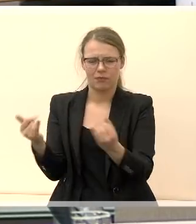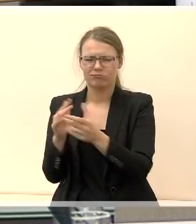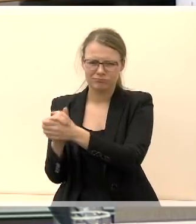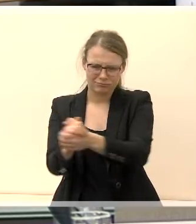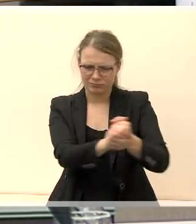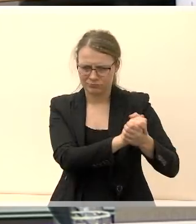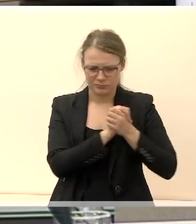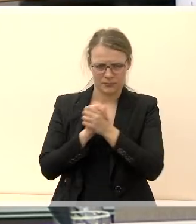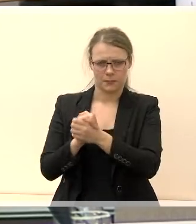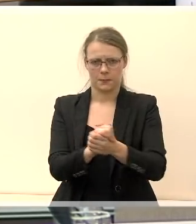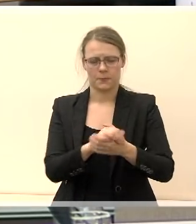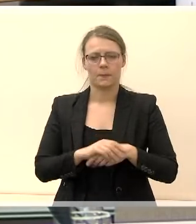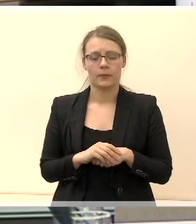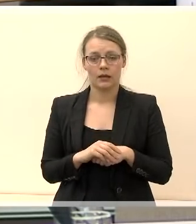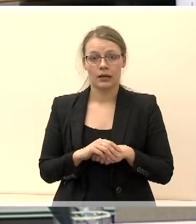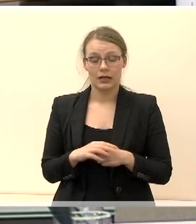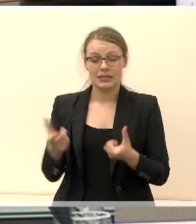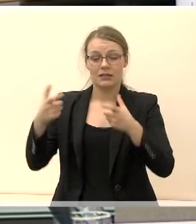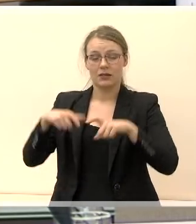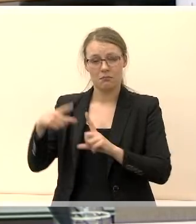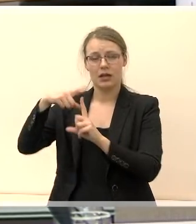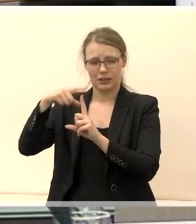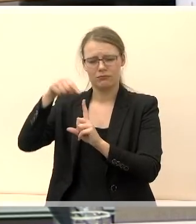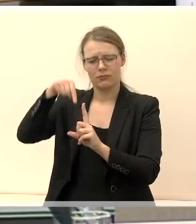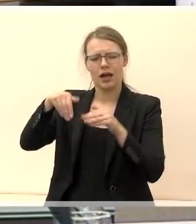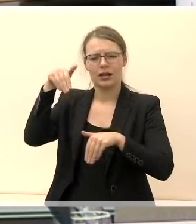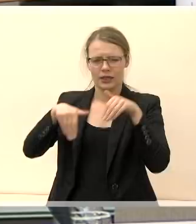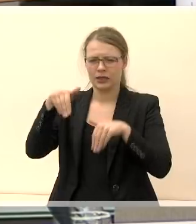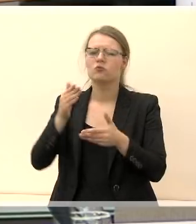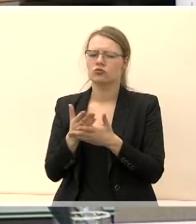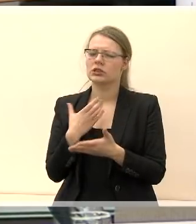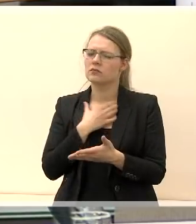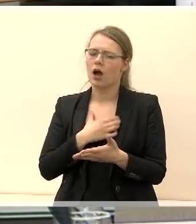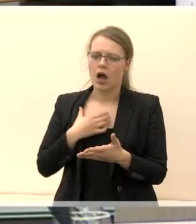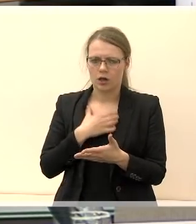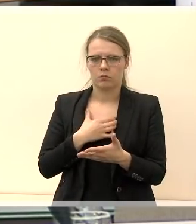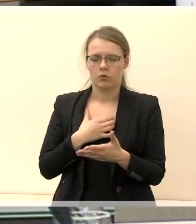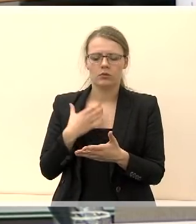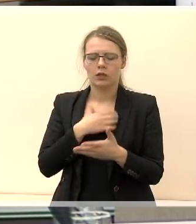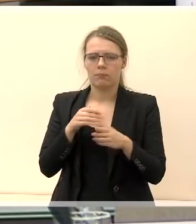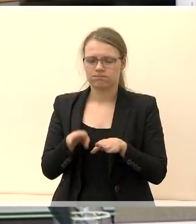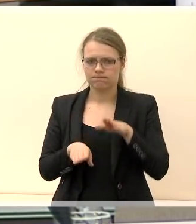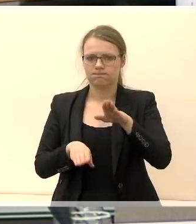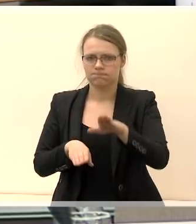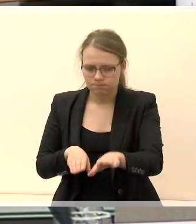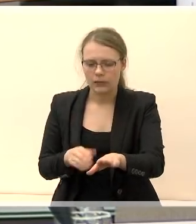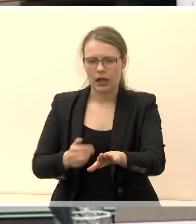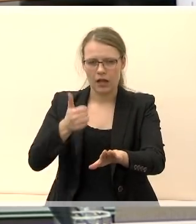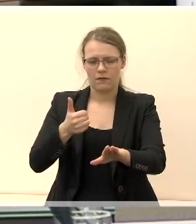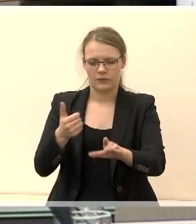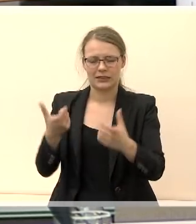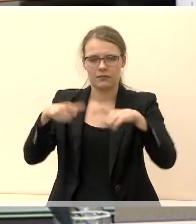visuomenėje. Savivaldybių tarybų rinkimai yra itinreikšminga žingsnis, skatinant ir plėtojant savivaldą,